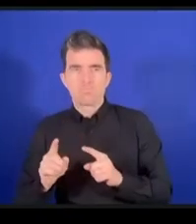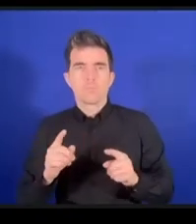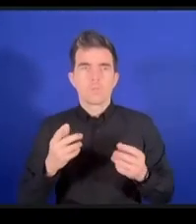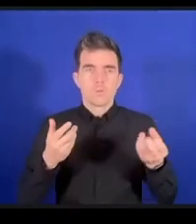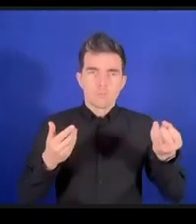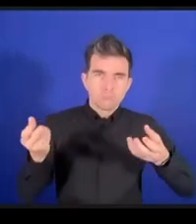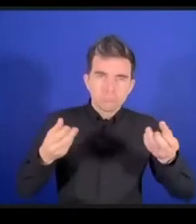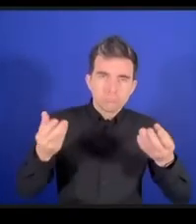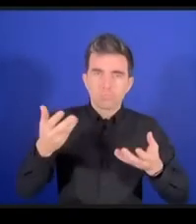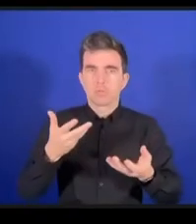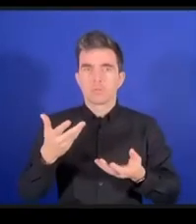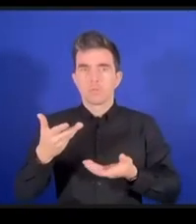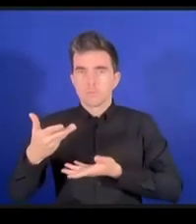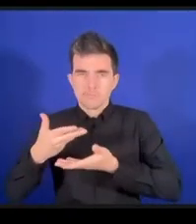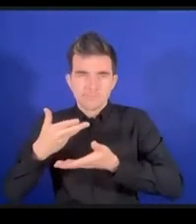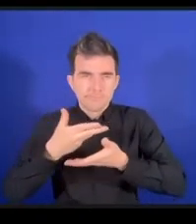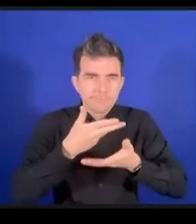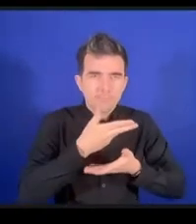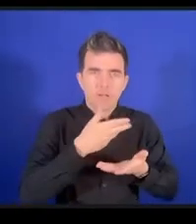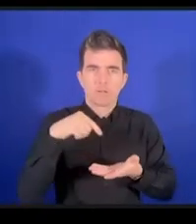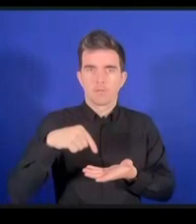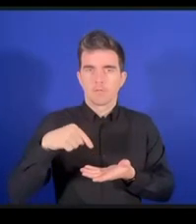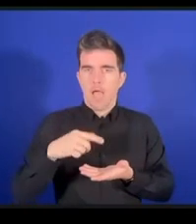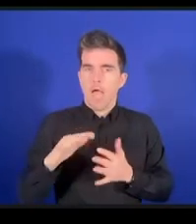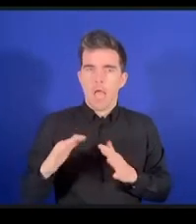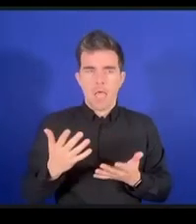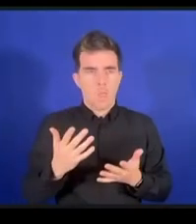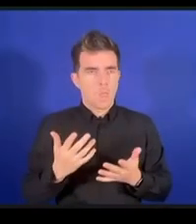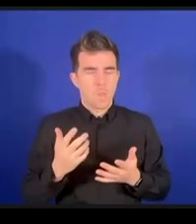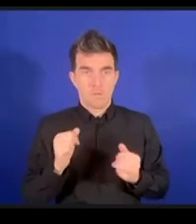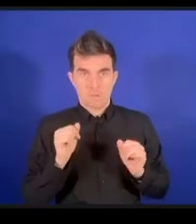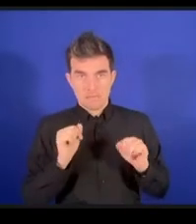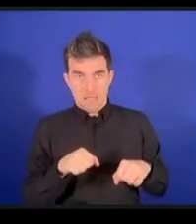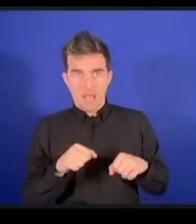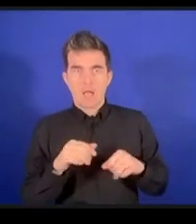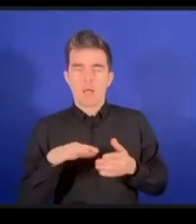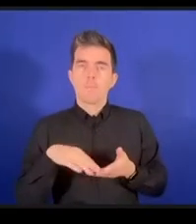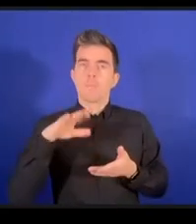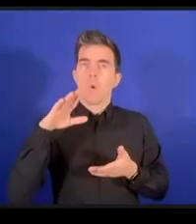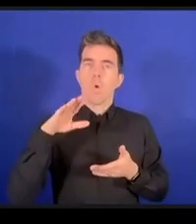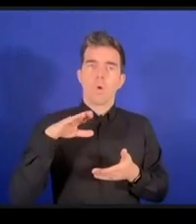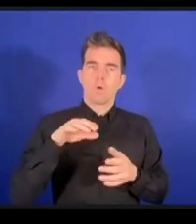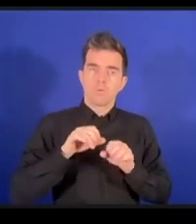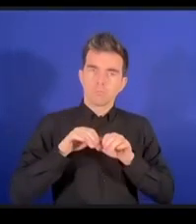いインパクトがSDGsに対してあるのではないかというふうに感じます